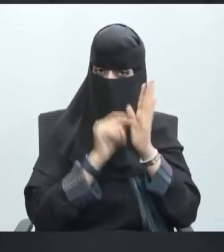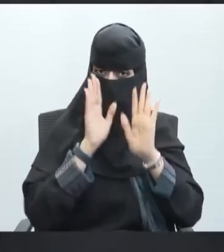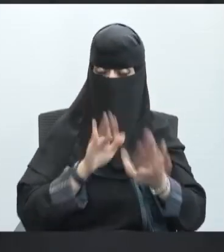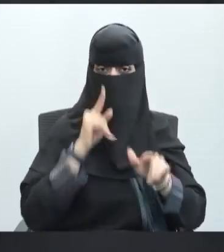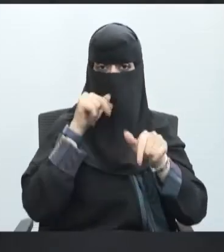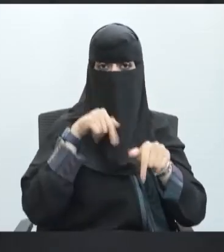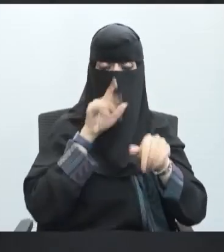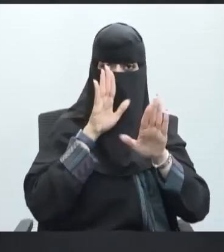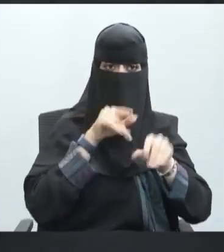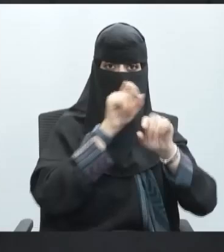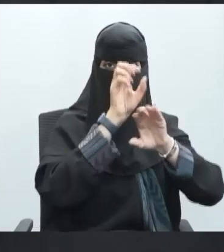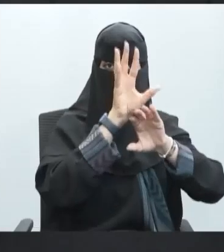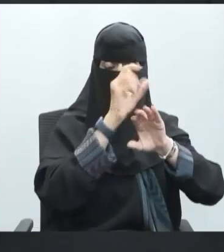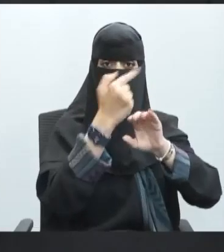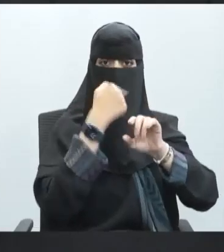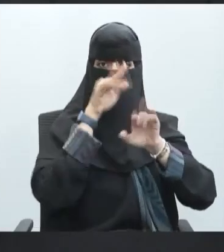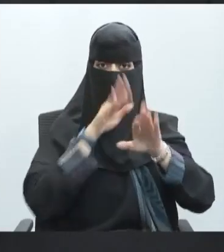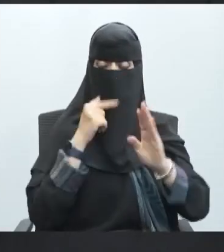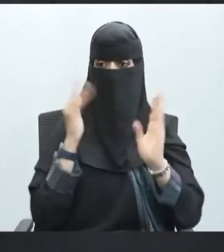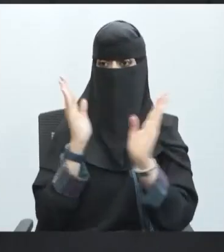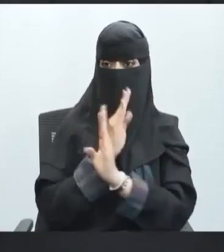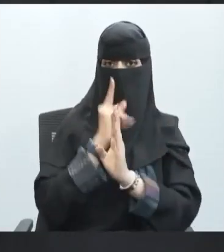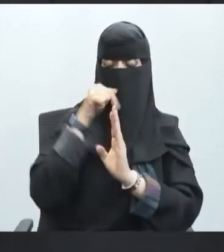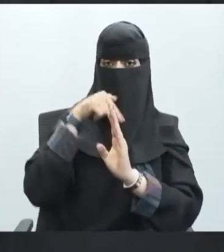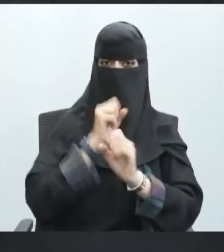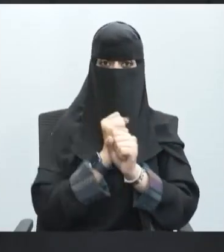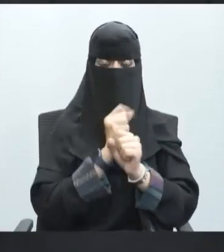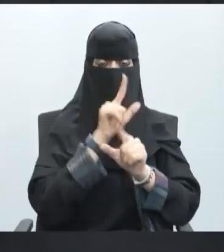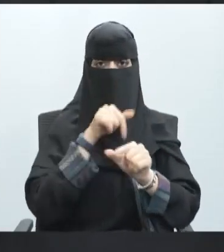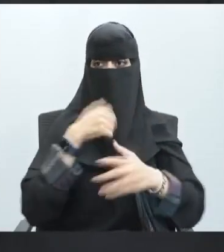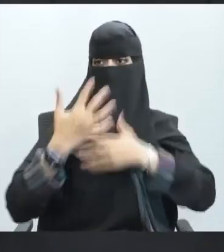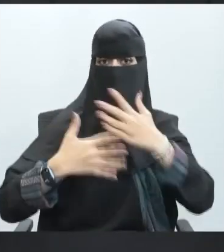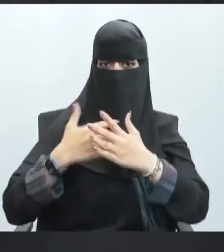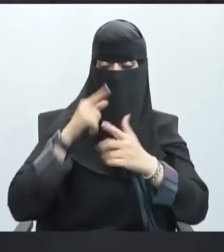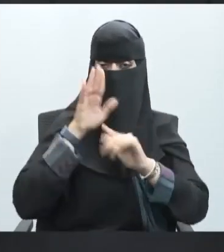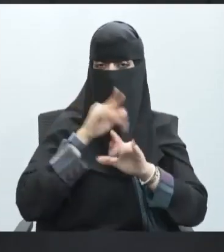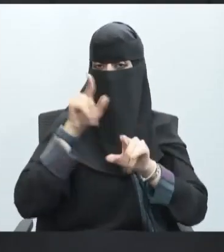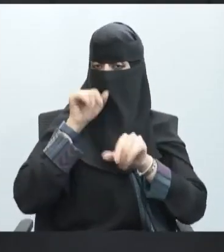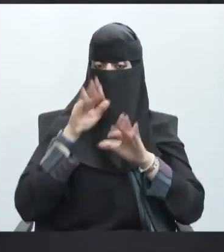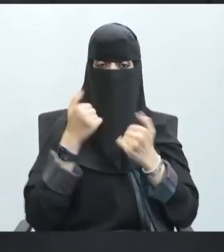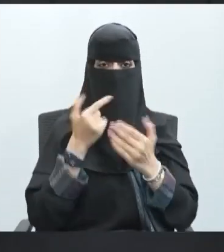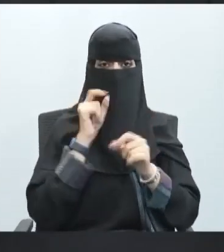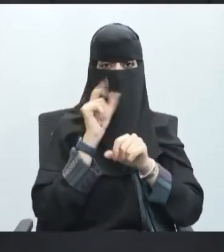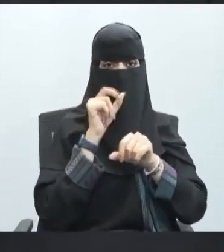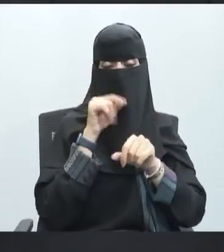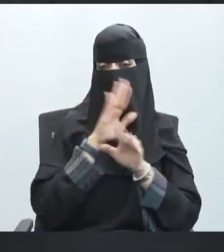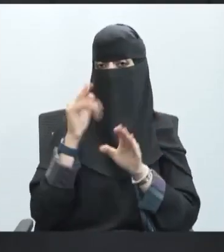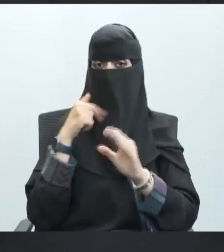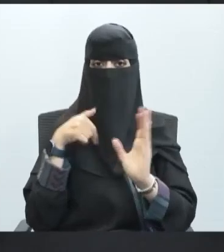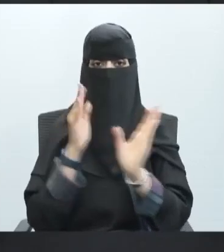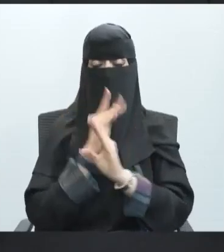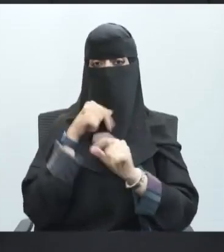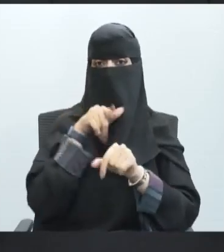أن يكون هناك منبه يسبب ردة فعل بمعنى يعطينا حركة للسيال العصبي أو يكون هناك تنبيه لن يكون هناك له